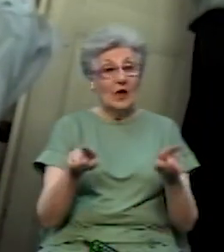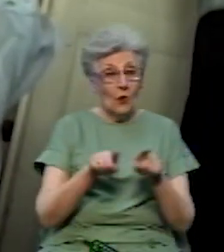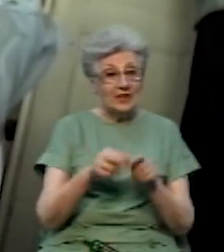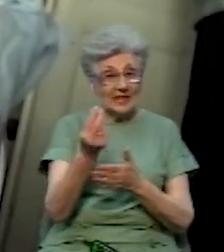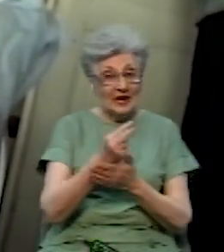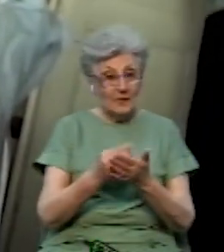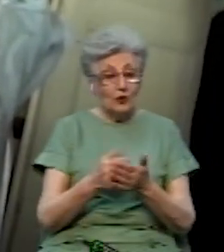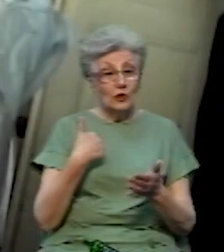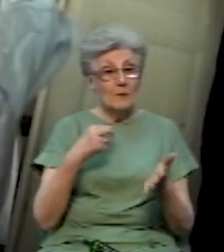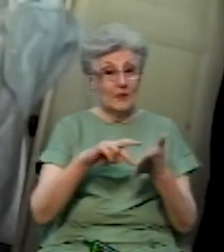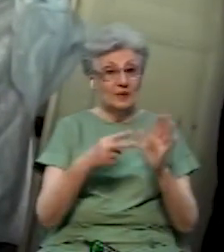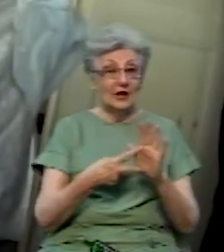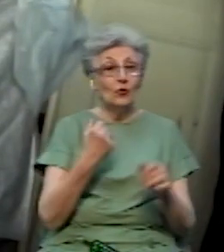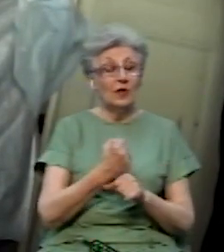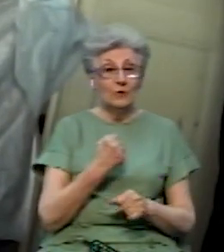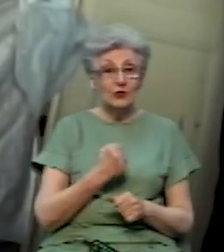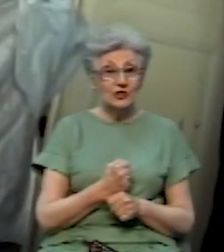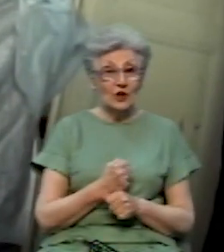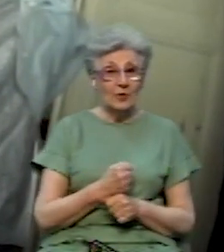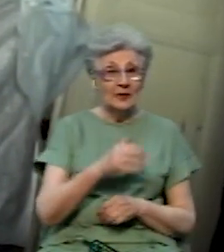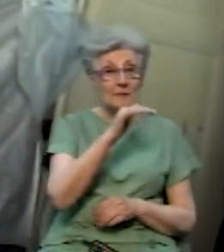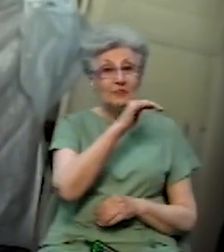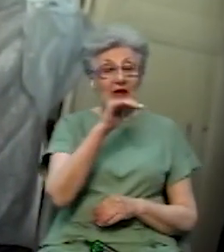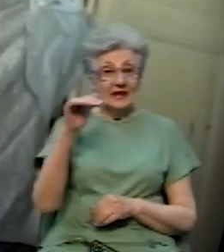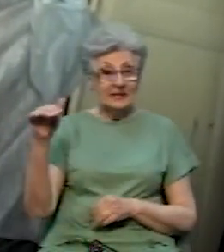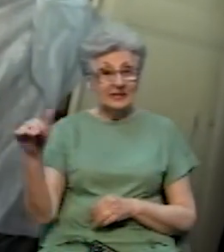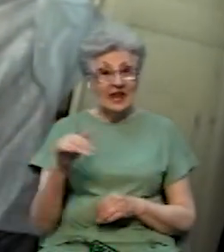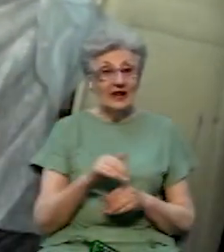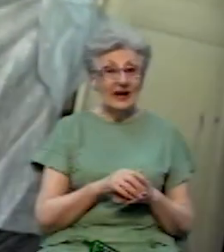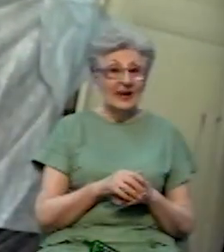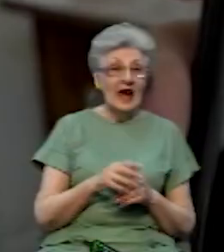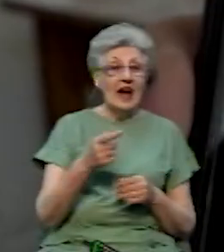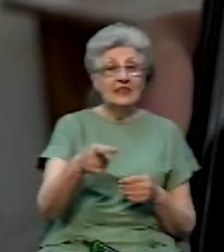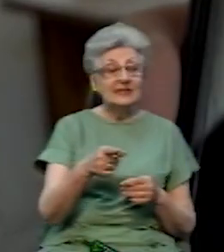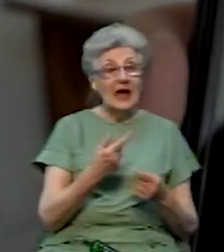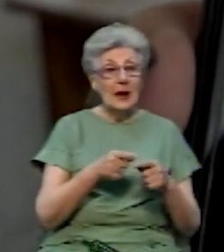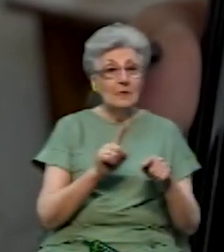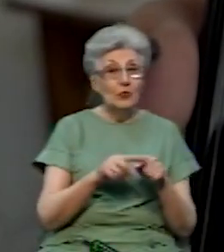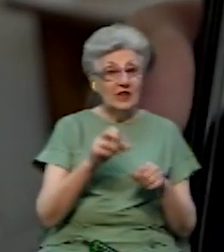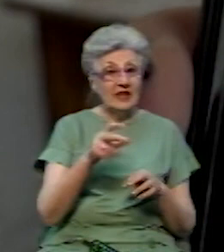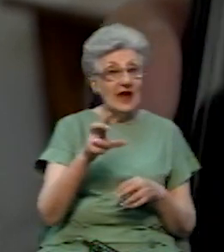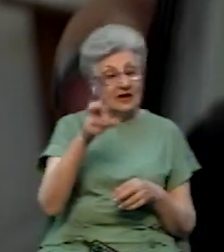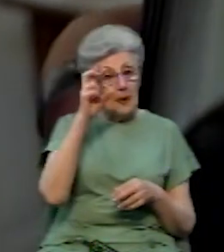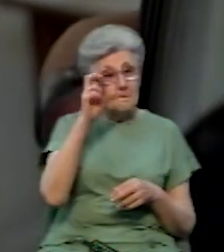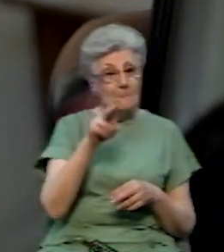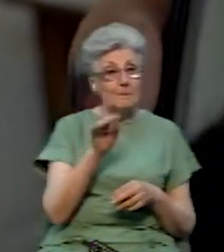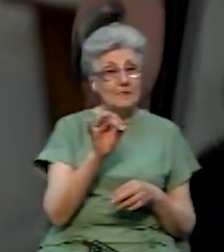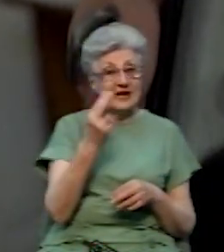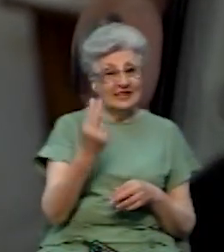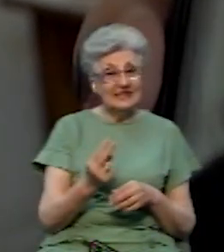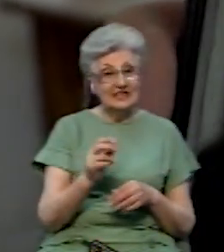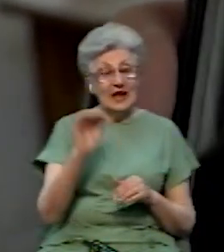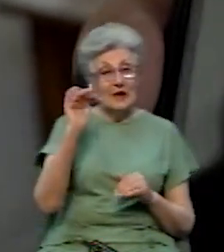плануємо зробити. Це як історія маленького принца. Буде зображений сам маленький принц.